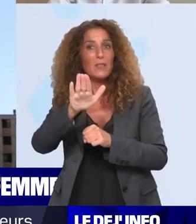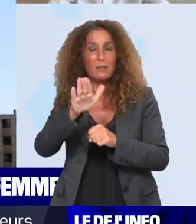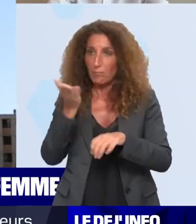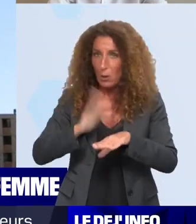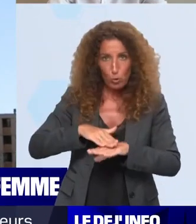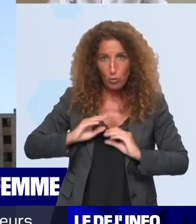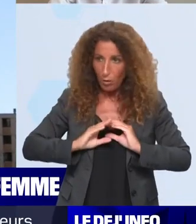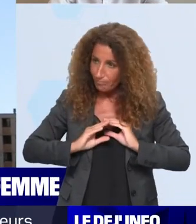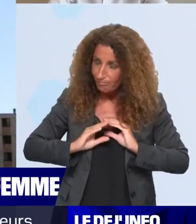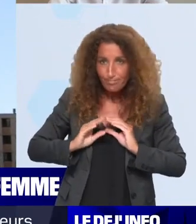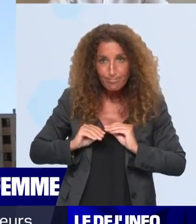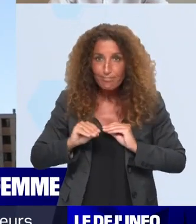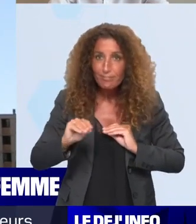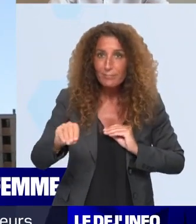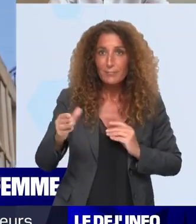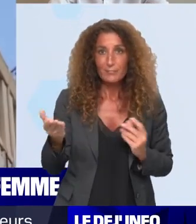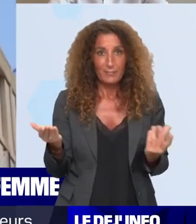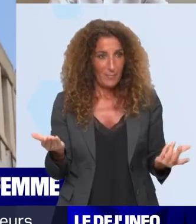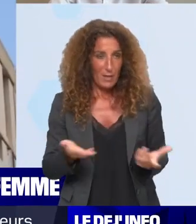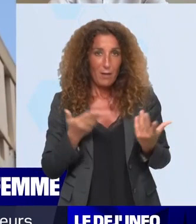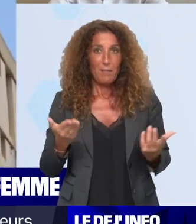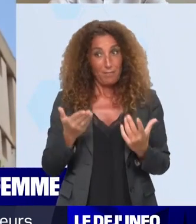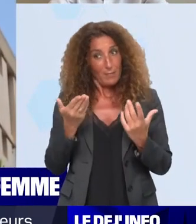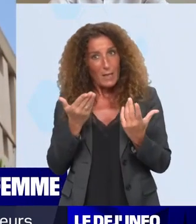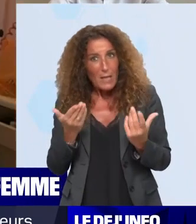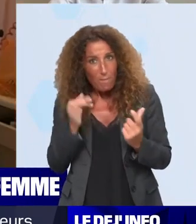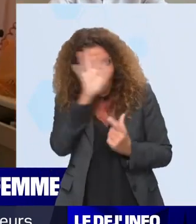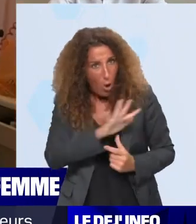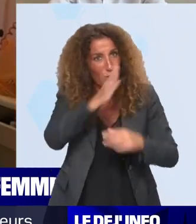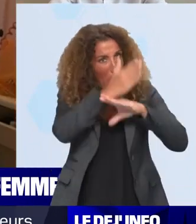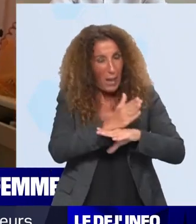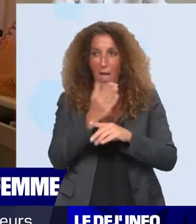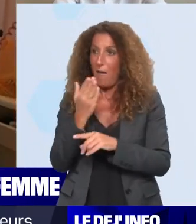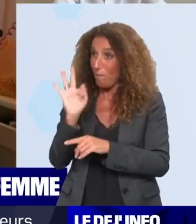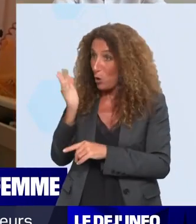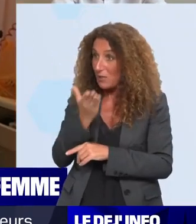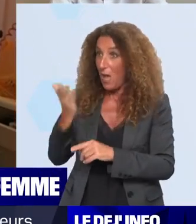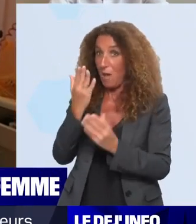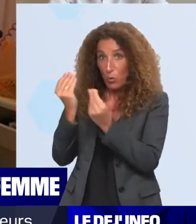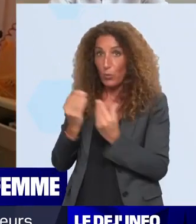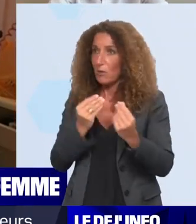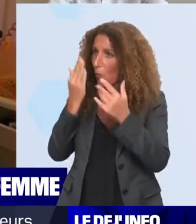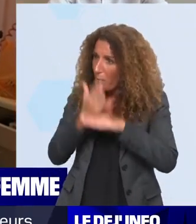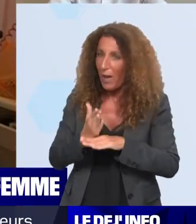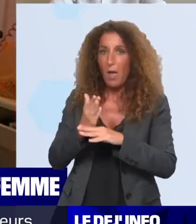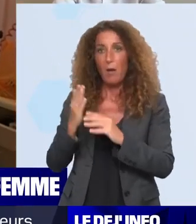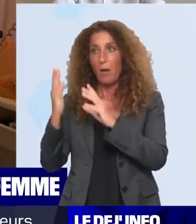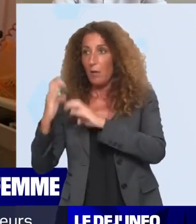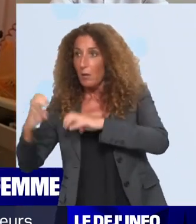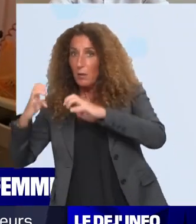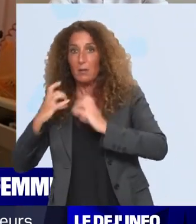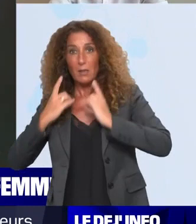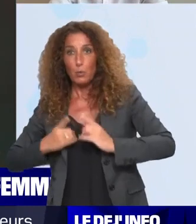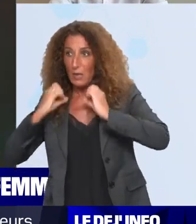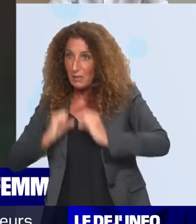sur ce sujet. Mais la société est prête, les Français sont prêts, les parlementaires sont prêts. Une nouvelle fois, ils ont déjà voté un